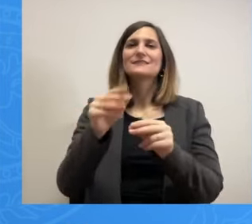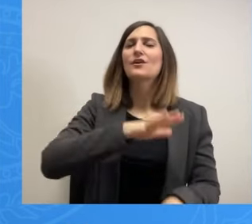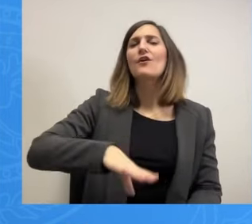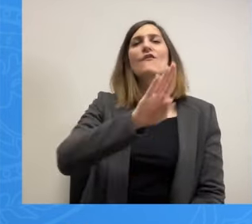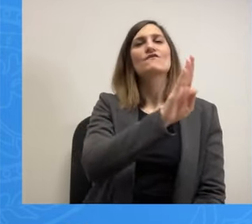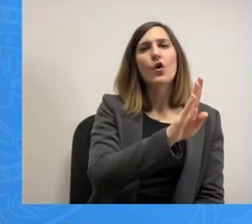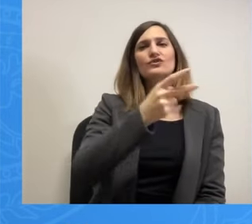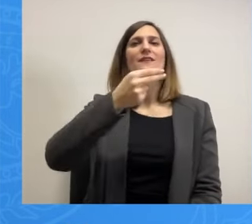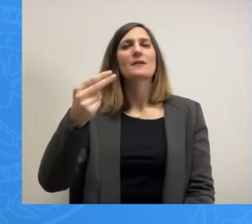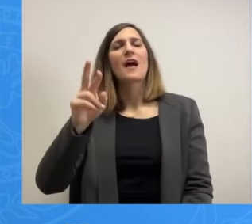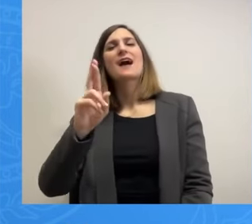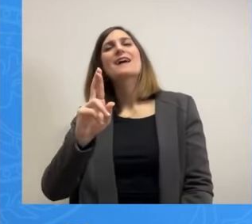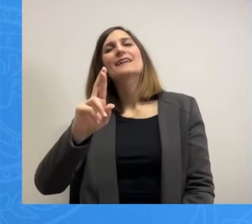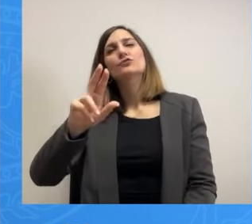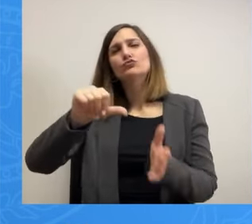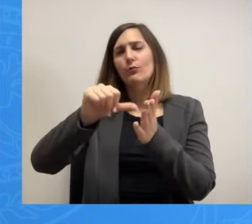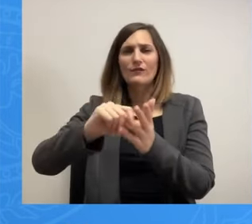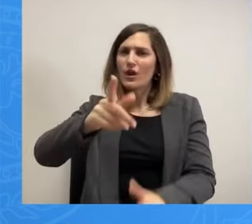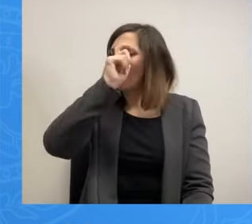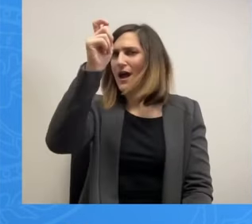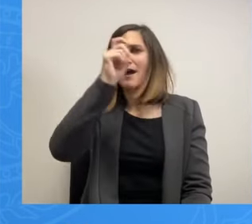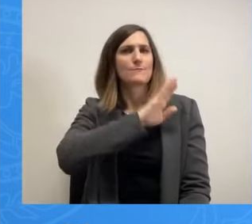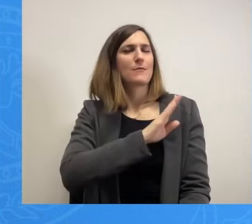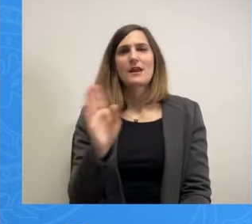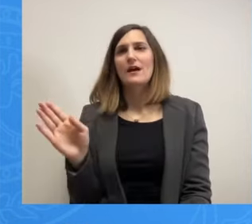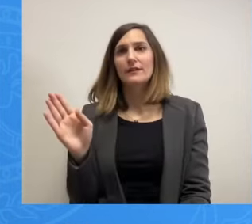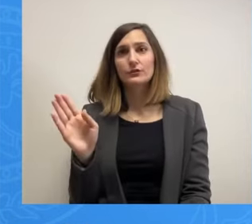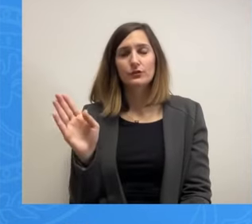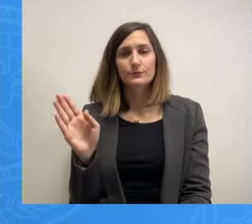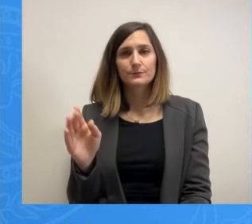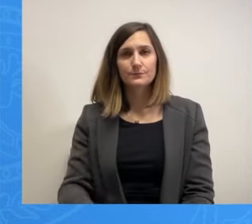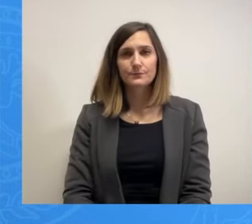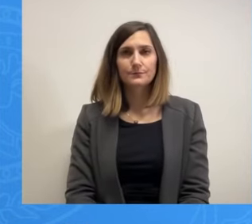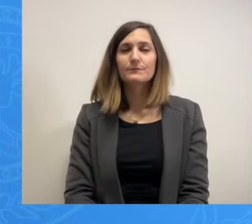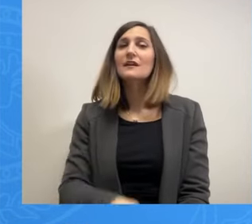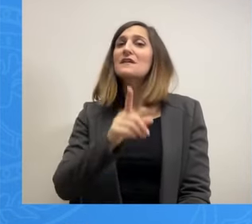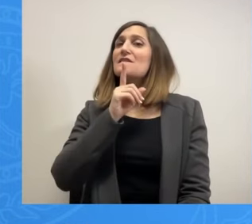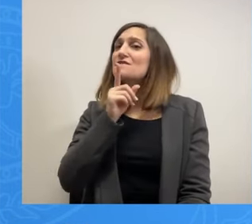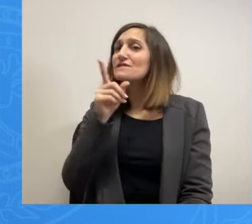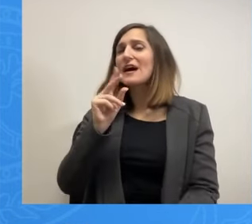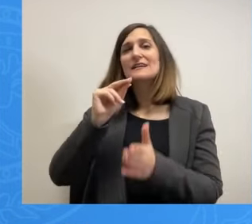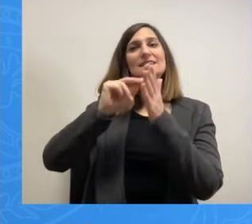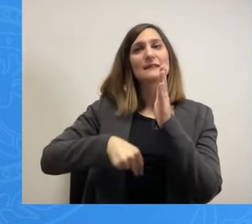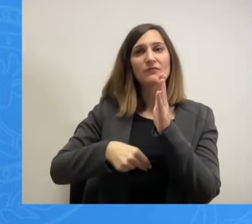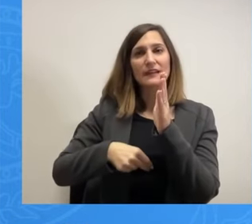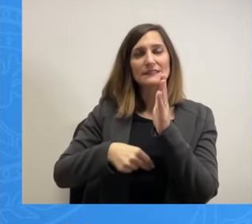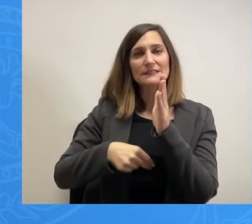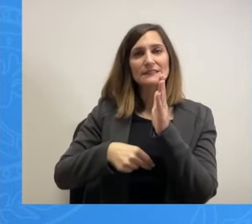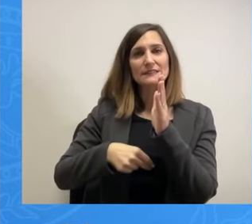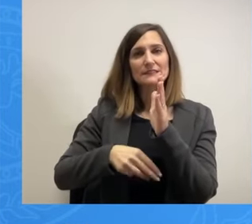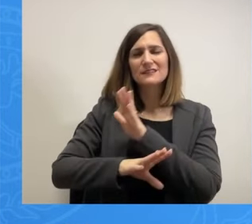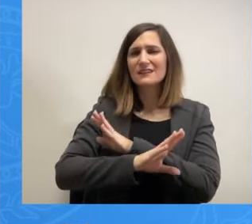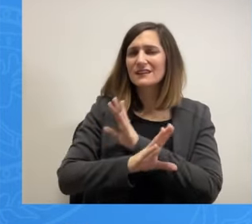στη Ρυζούπολη είναι απαράδεκτο. Και μάλιστα αυτή η σύμβαση με την ΚΤΥΠ να μην